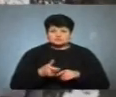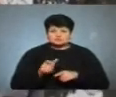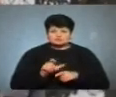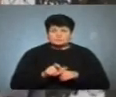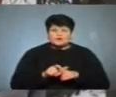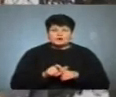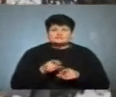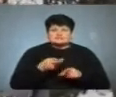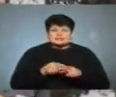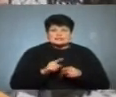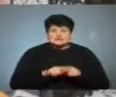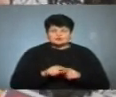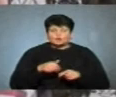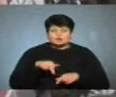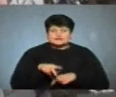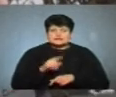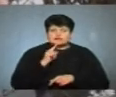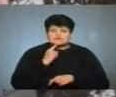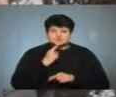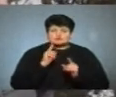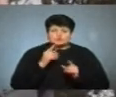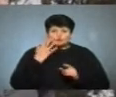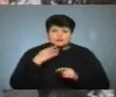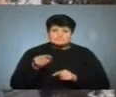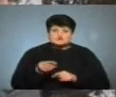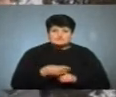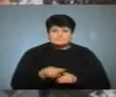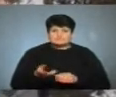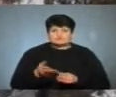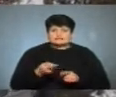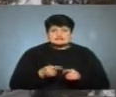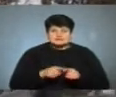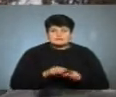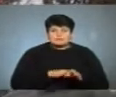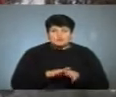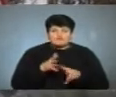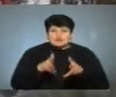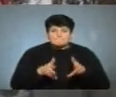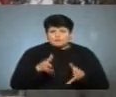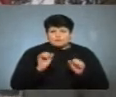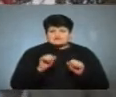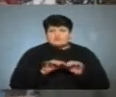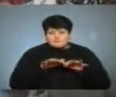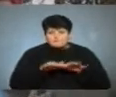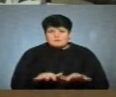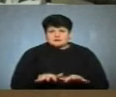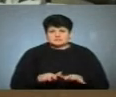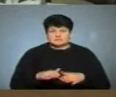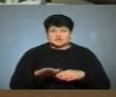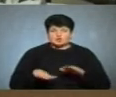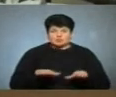каша, і ходити дуже важко. Навіть коли посипають піском, це просто суцільне болото, і можна просто впасти, ногу зламити.